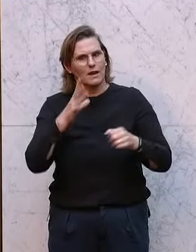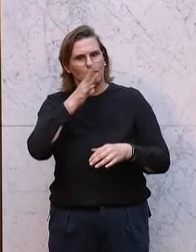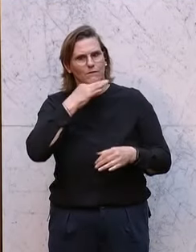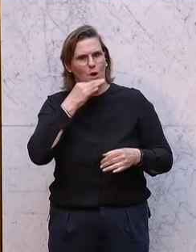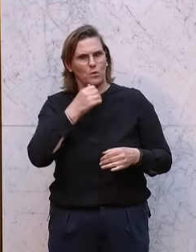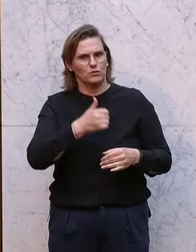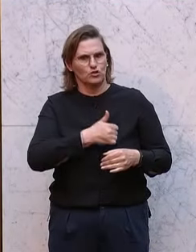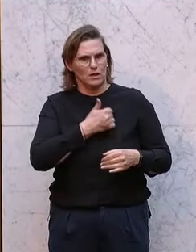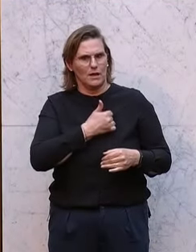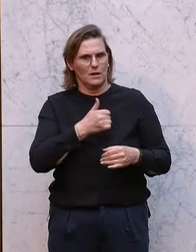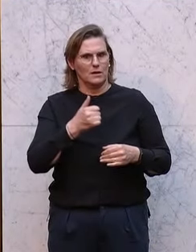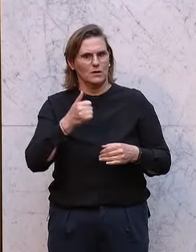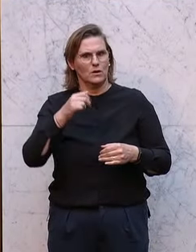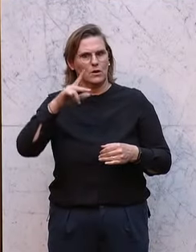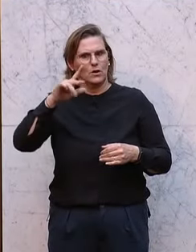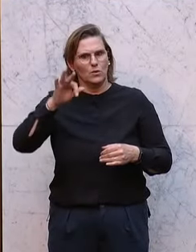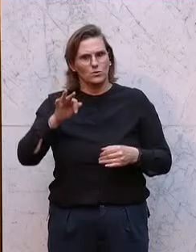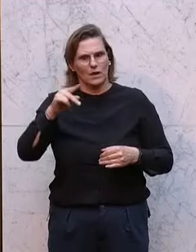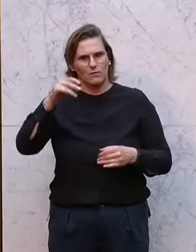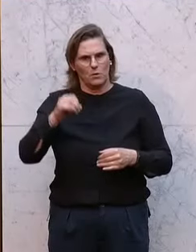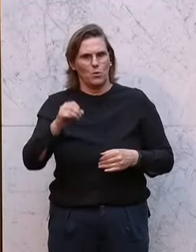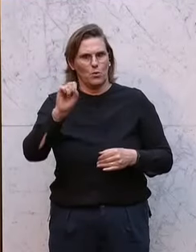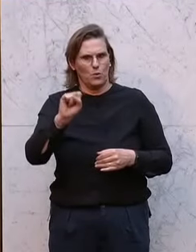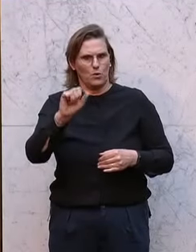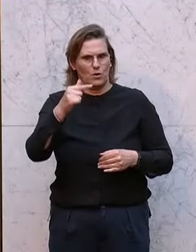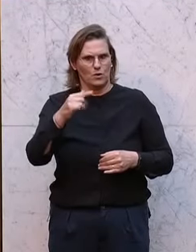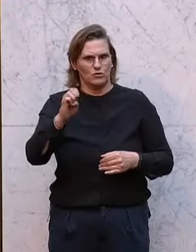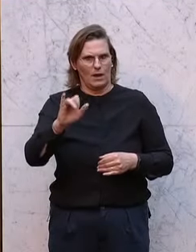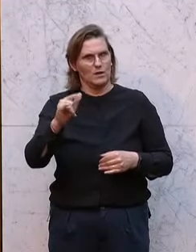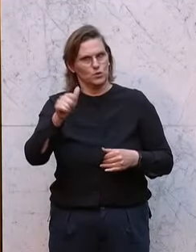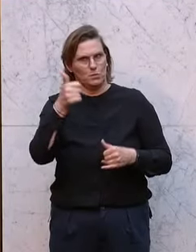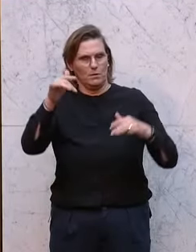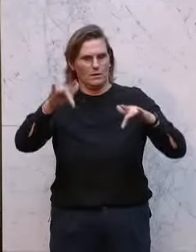Steyr und die FPÖ Steyr bei uns hier im Hohen Haus begrüßen. Super, dass ihr da seid.